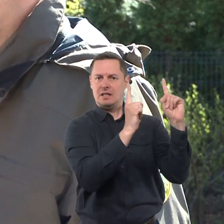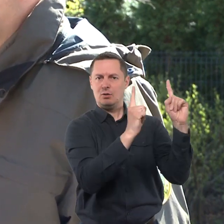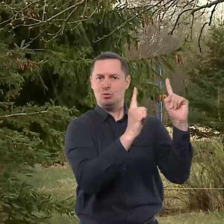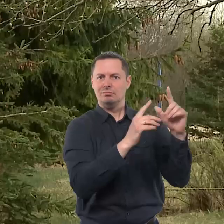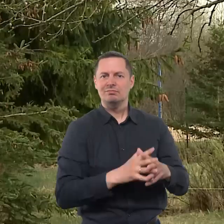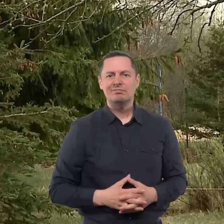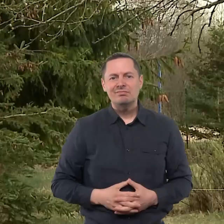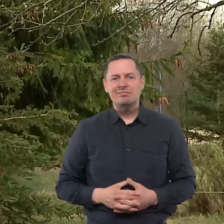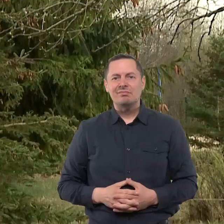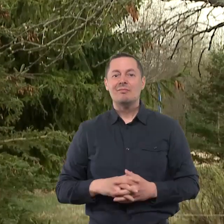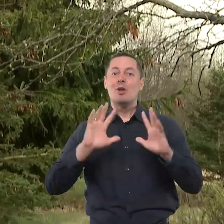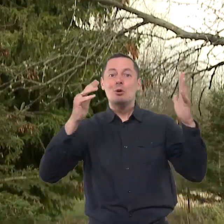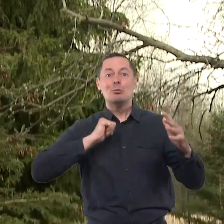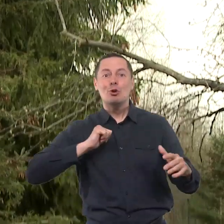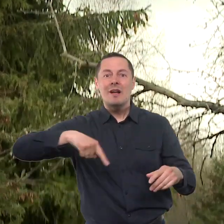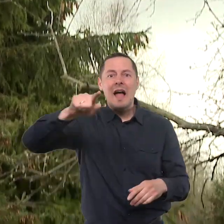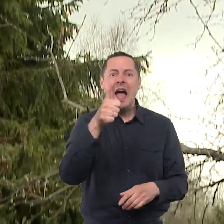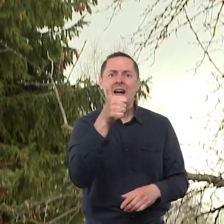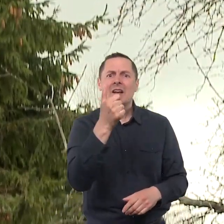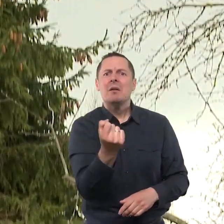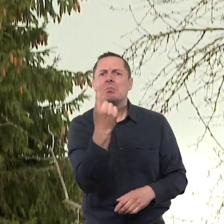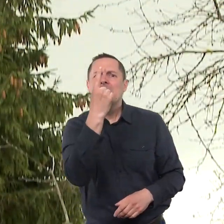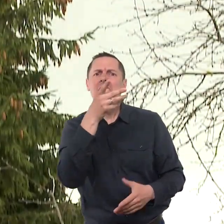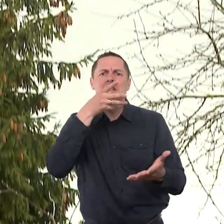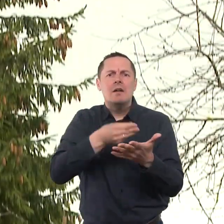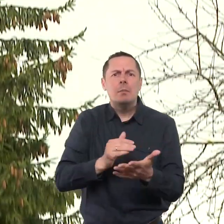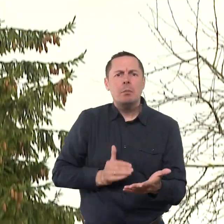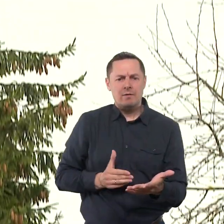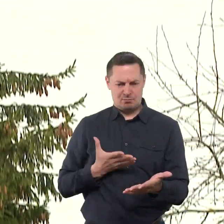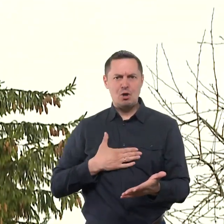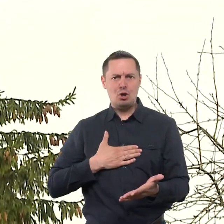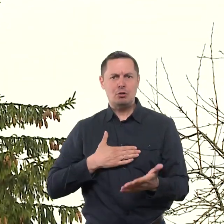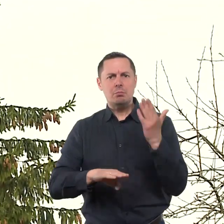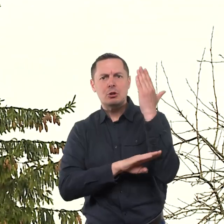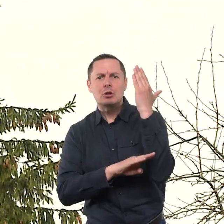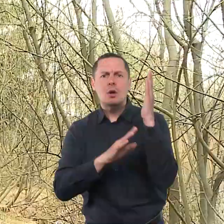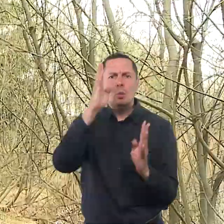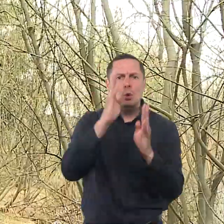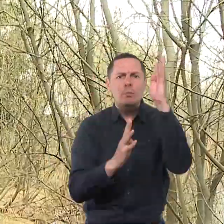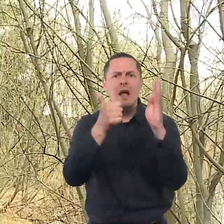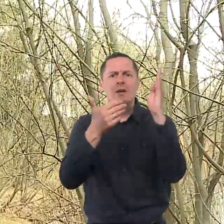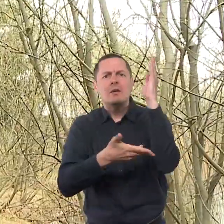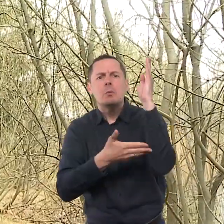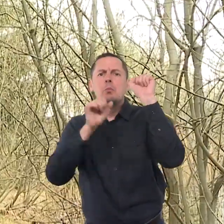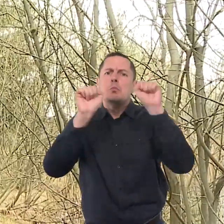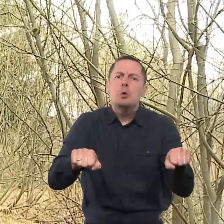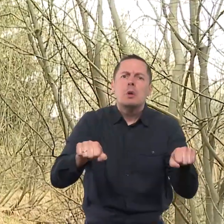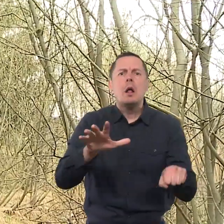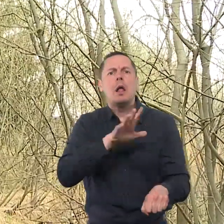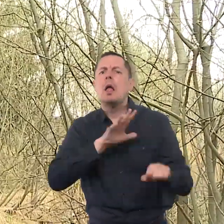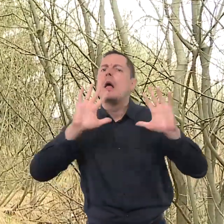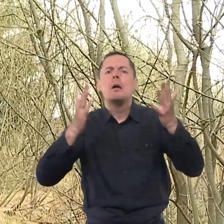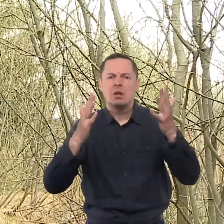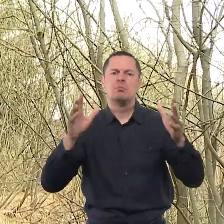storio. Jei žmonėms kyla klausimas, ar jis gali savo privačiamės klipe išsigenėti ir pašalinti želdinį, galima kreiptis į